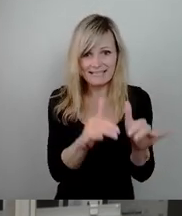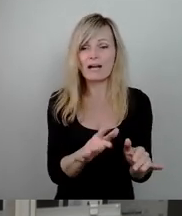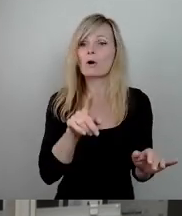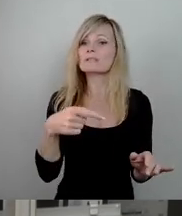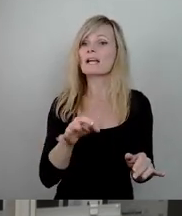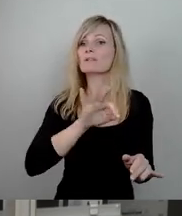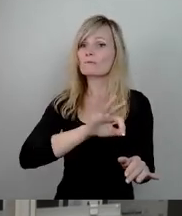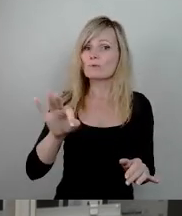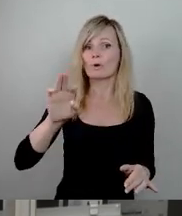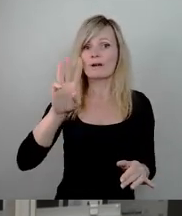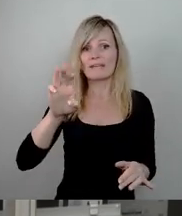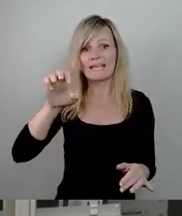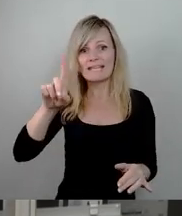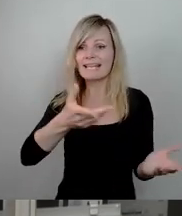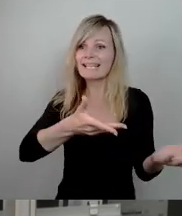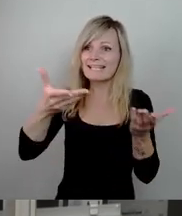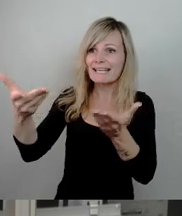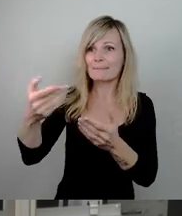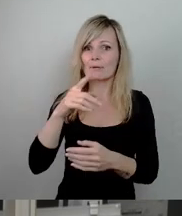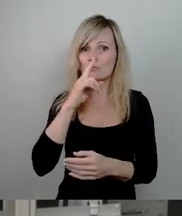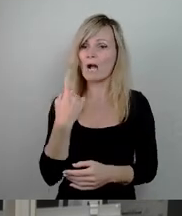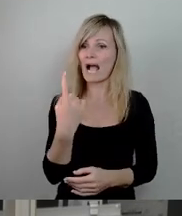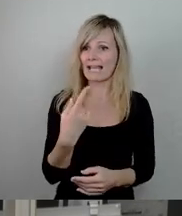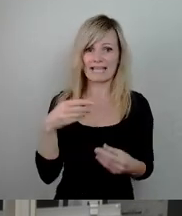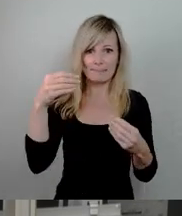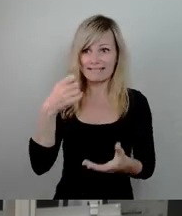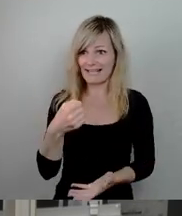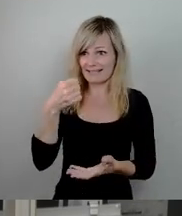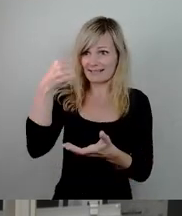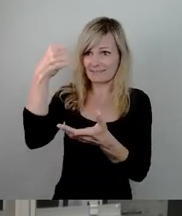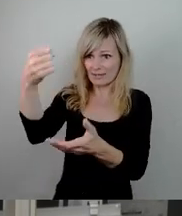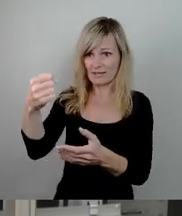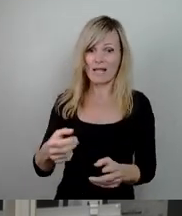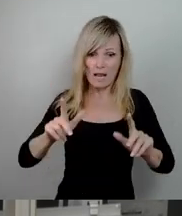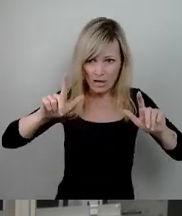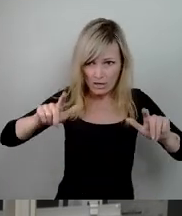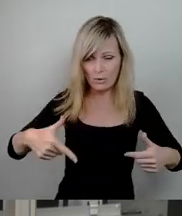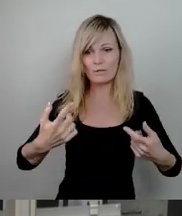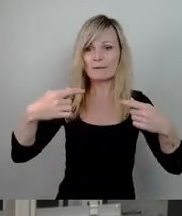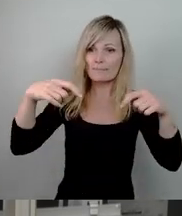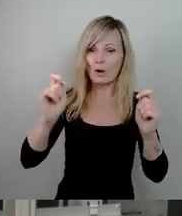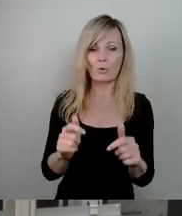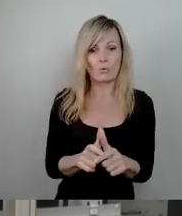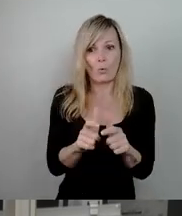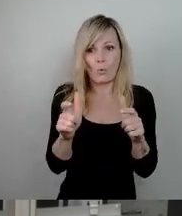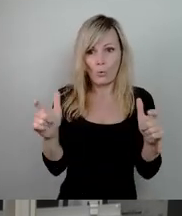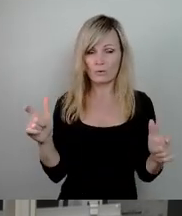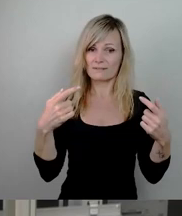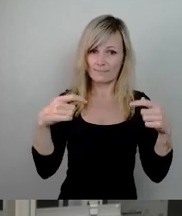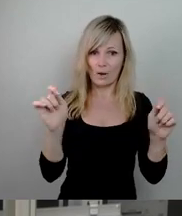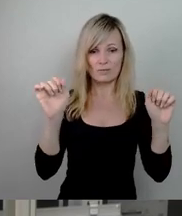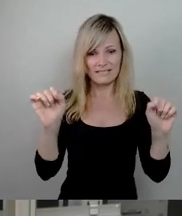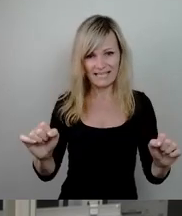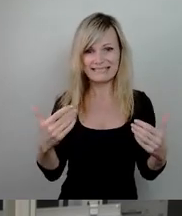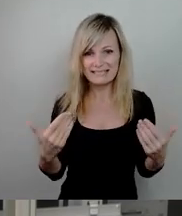bereits, jetzt müssen wir nur noch die Eigenmittel bereitstellen, dann endlich bauen kann und auch mal in Größenordnung bauen kann. Das wollen wir